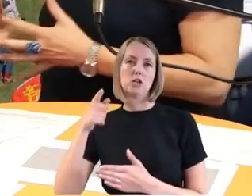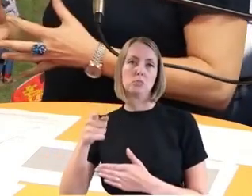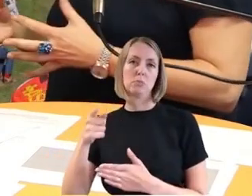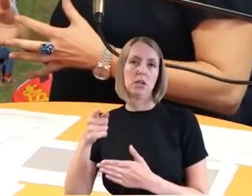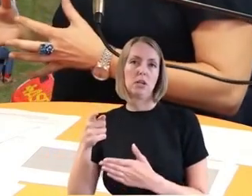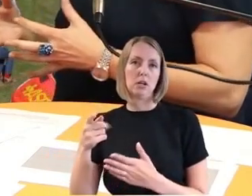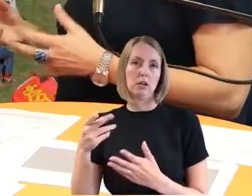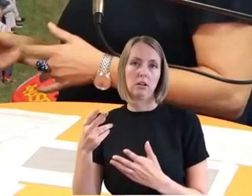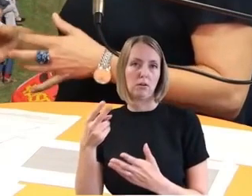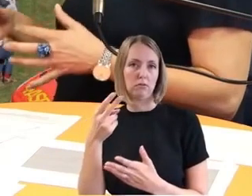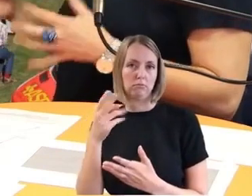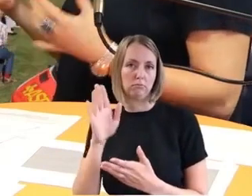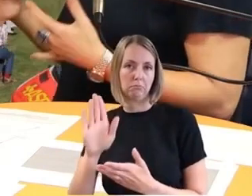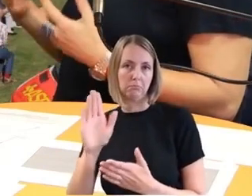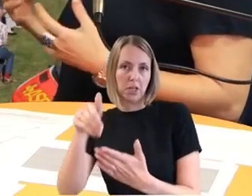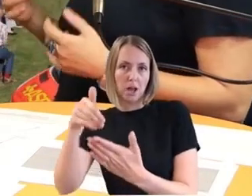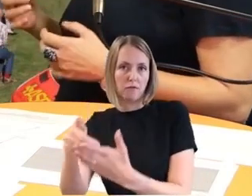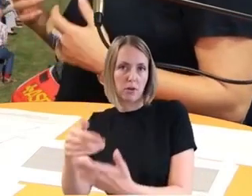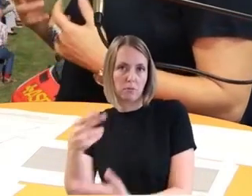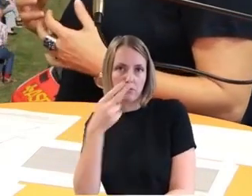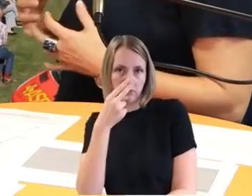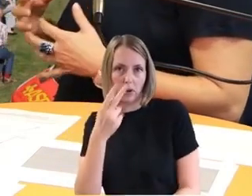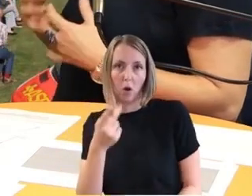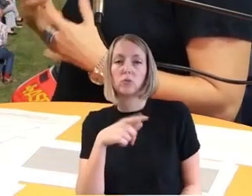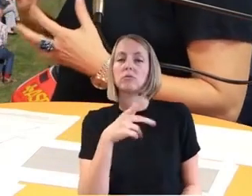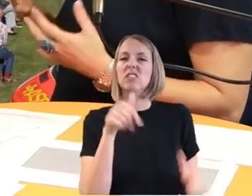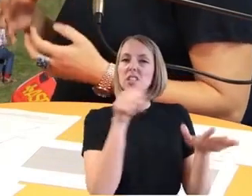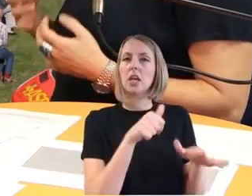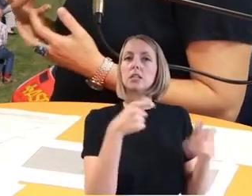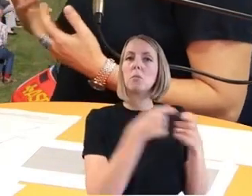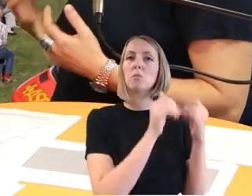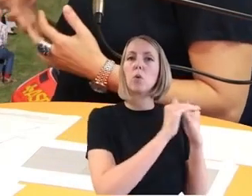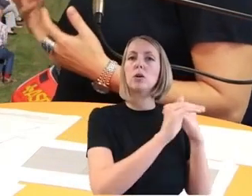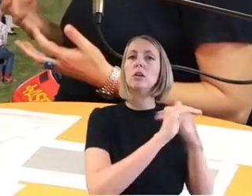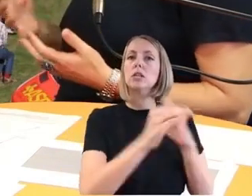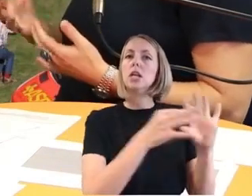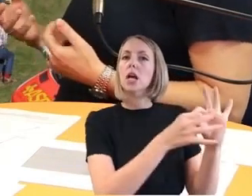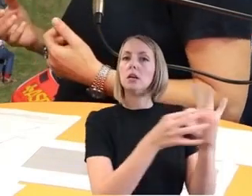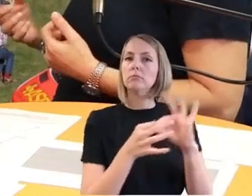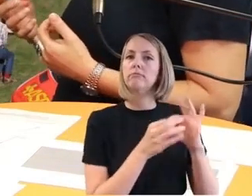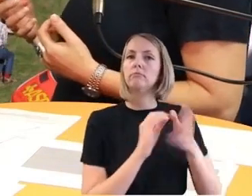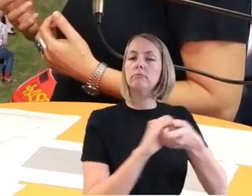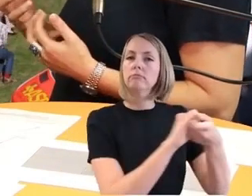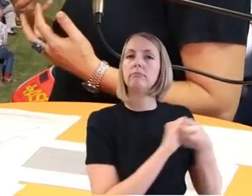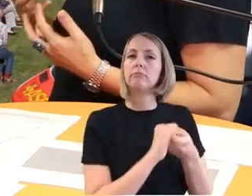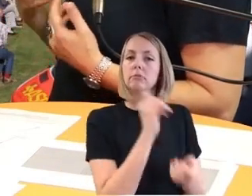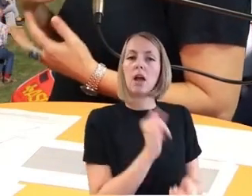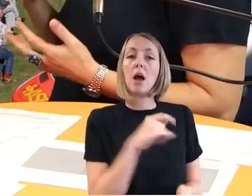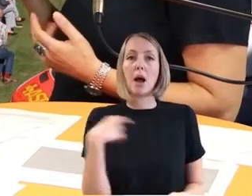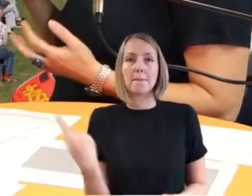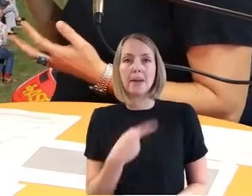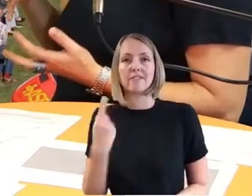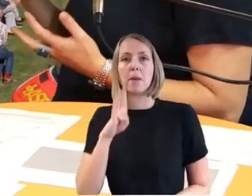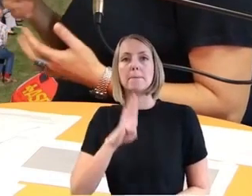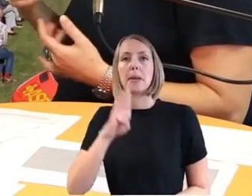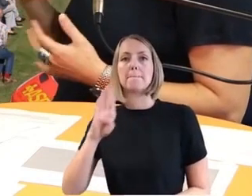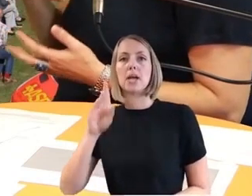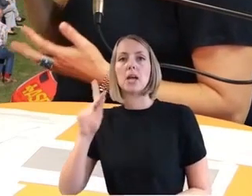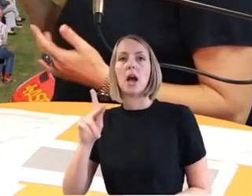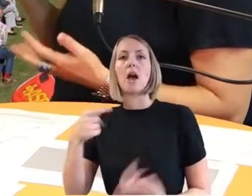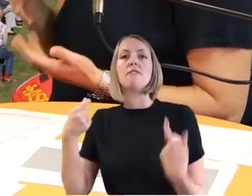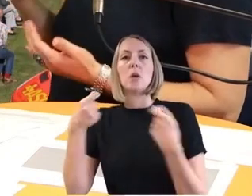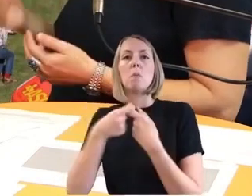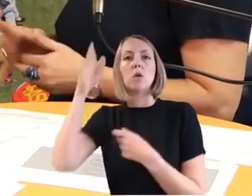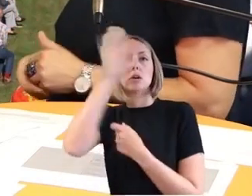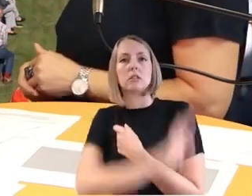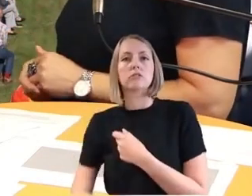16 Bundesländer dabei, aber wir als irgendwie, ja quasi Vertreter des Bundes für die bundesweit, für die Bundwarnung oder